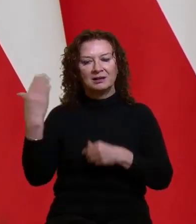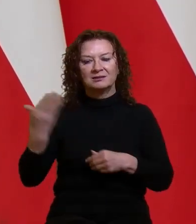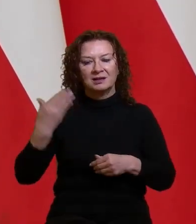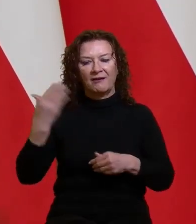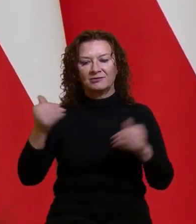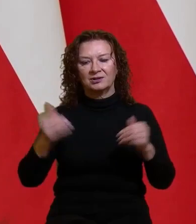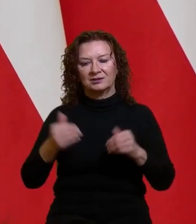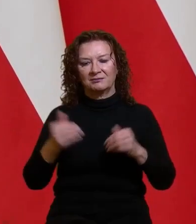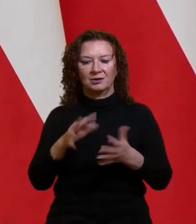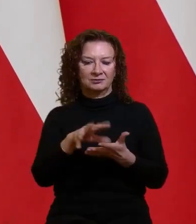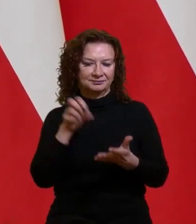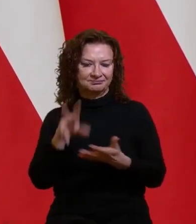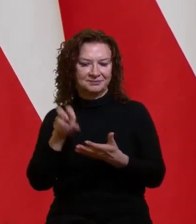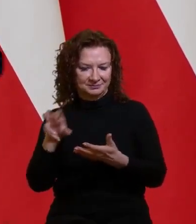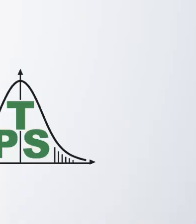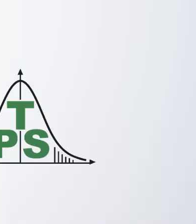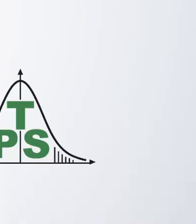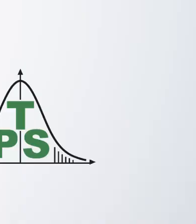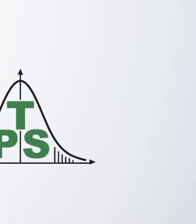zainteresowanych tą tematyką. Bardzo dziękuję.